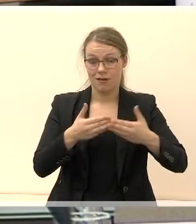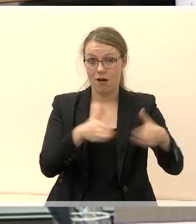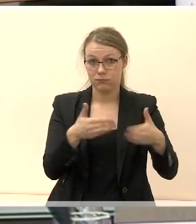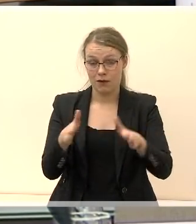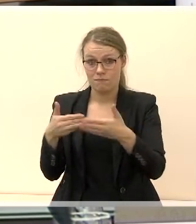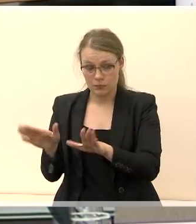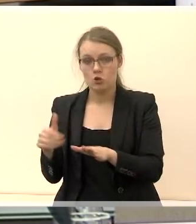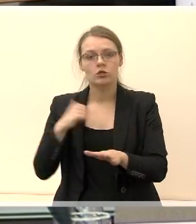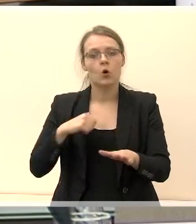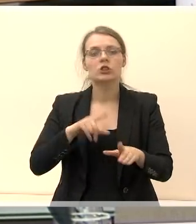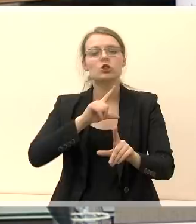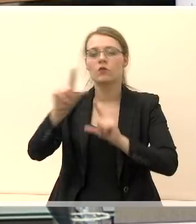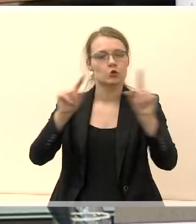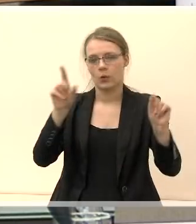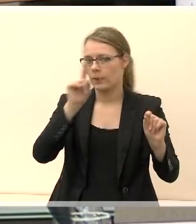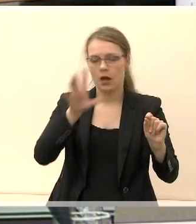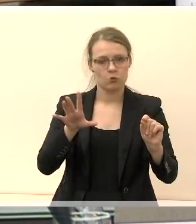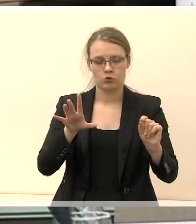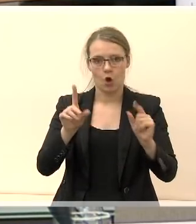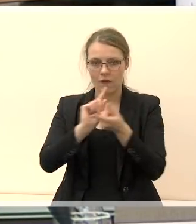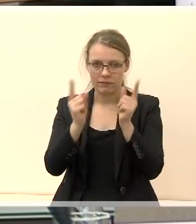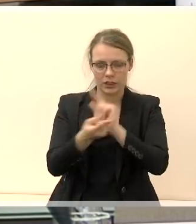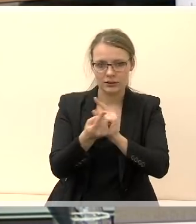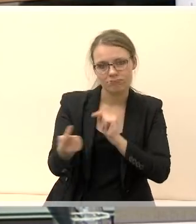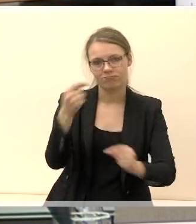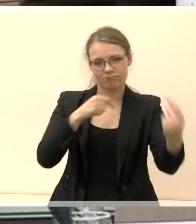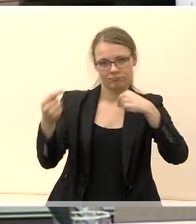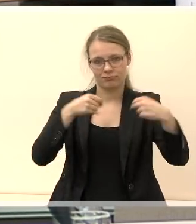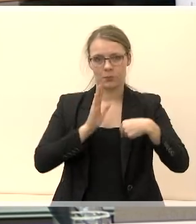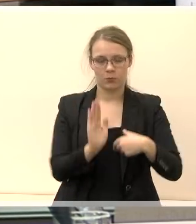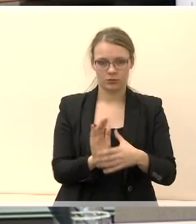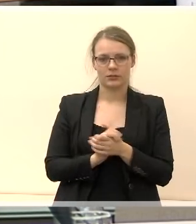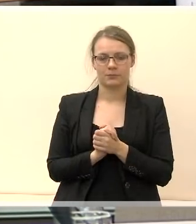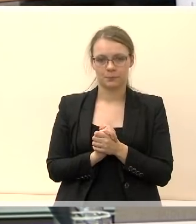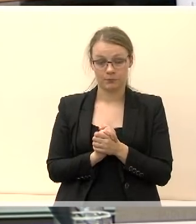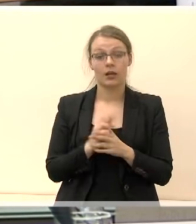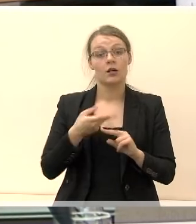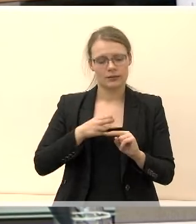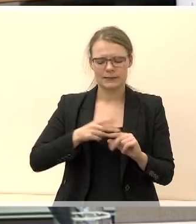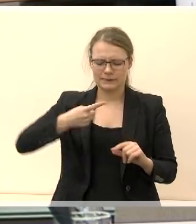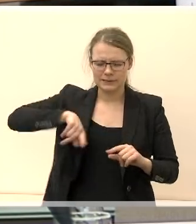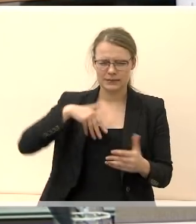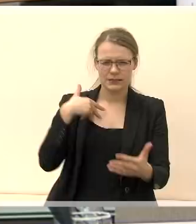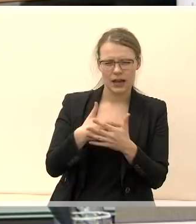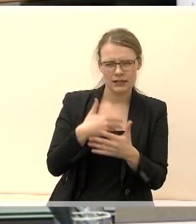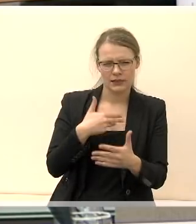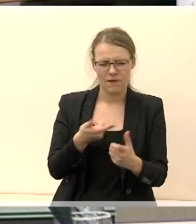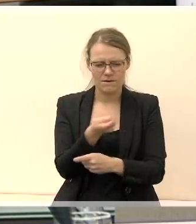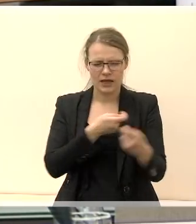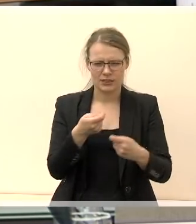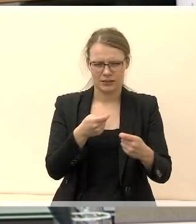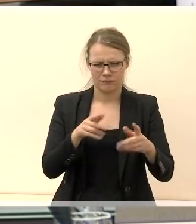niekada neišvažiuosi iš Marijampolės, o priešingai į ją sugrįž. Todėl mes aktyviai remsime verslo plėtrą,